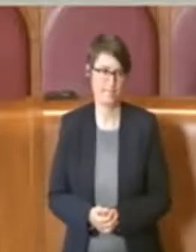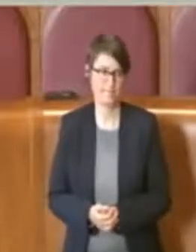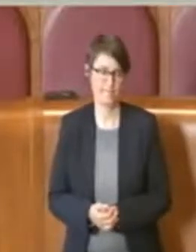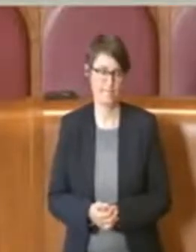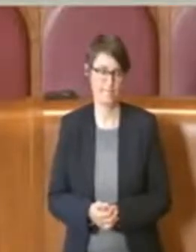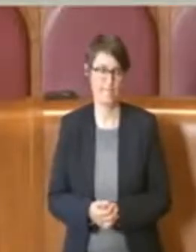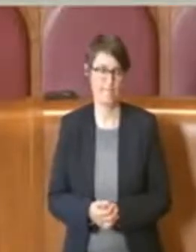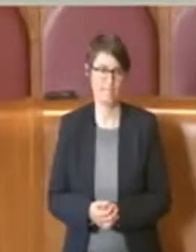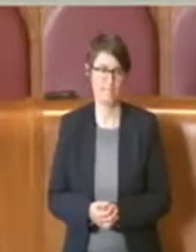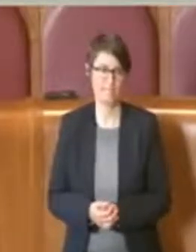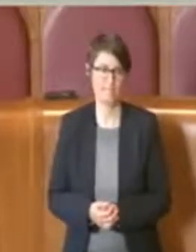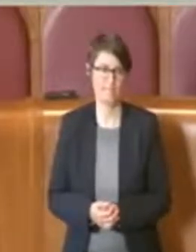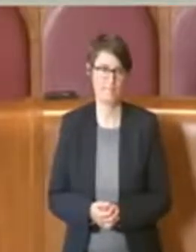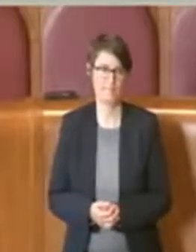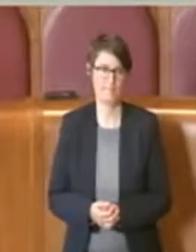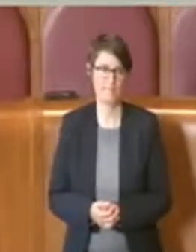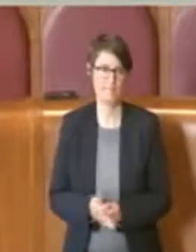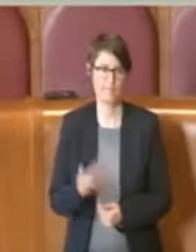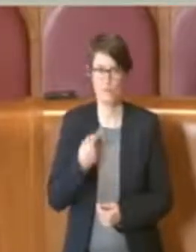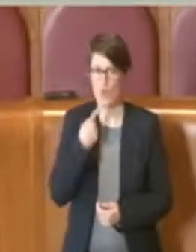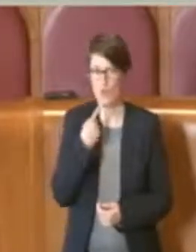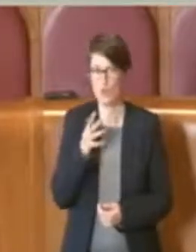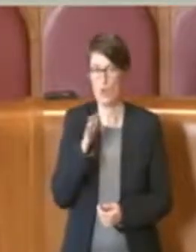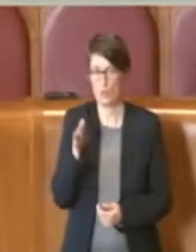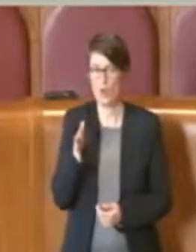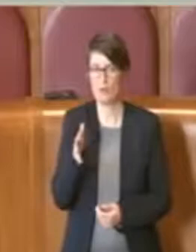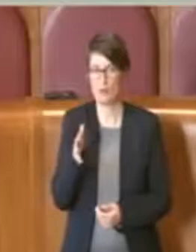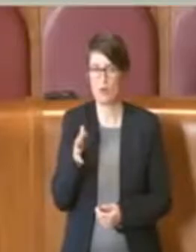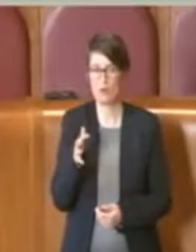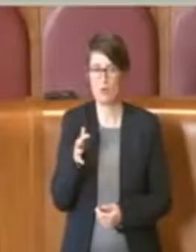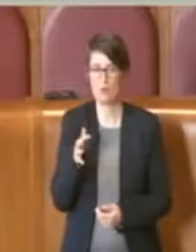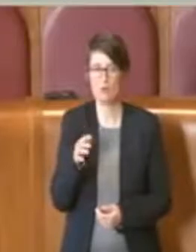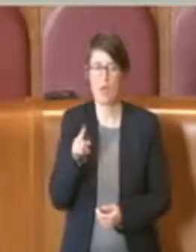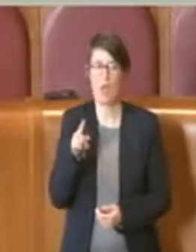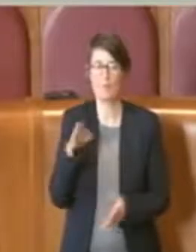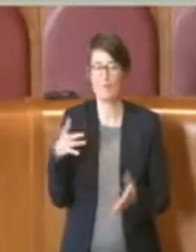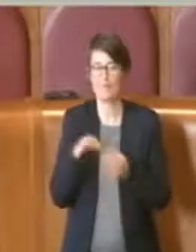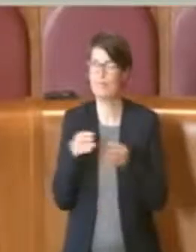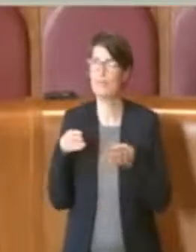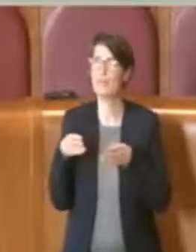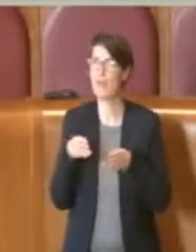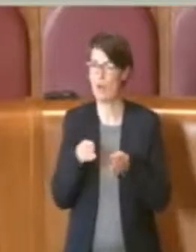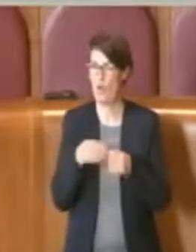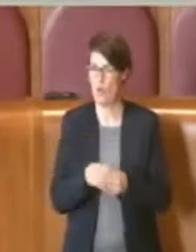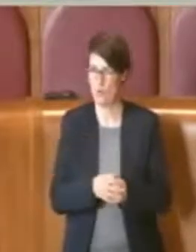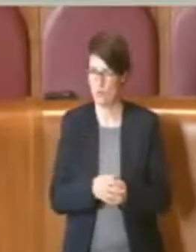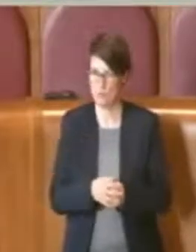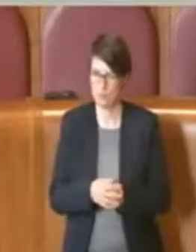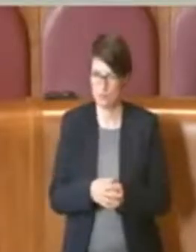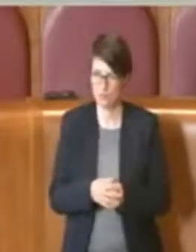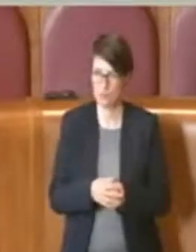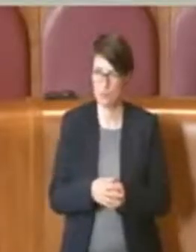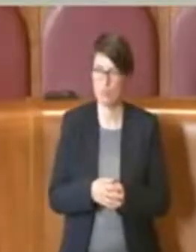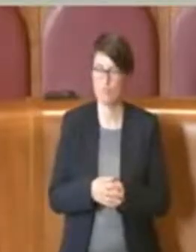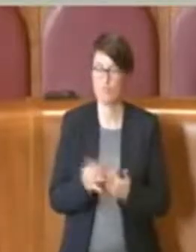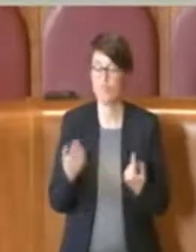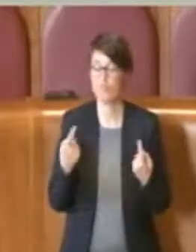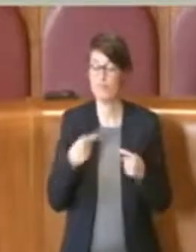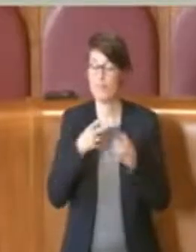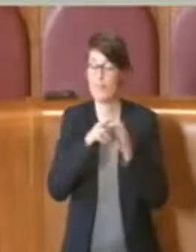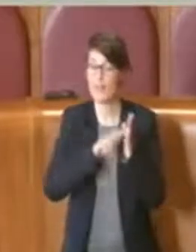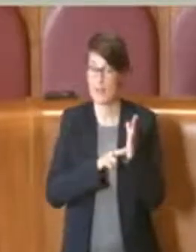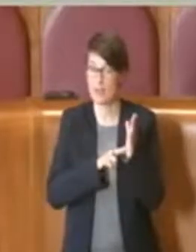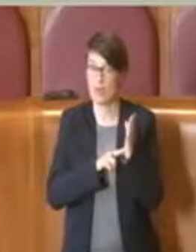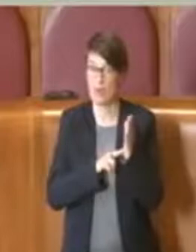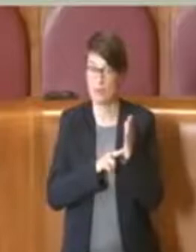Permettetemi di dire una cosa anche sul percorso. Io questo regolamento